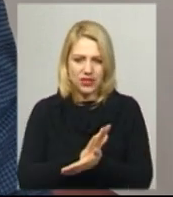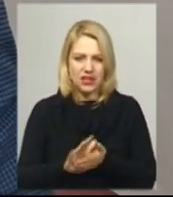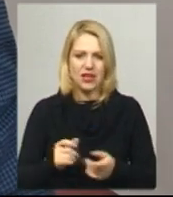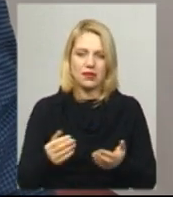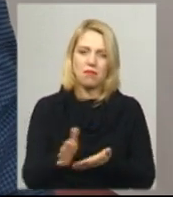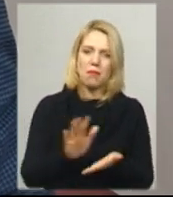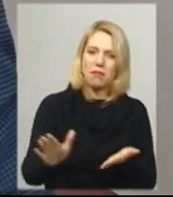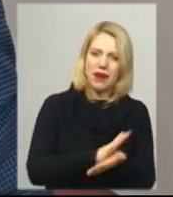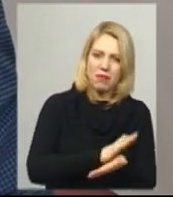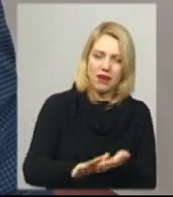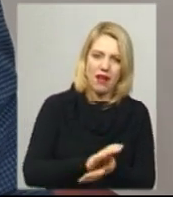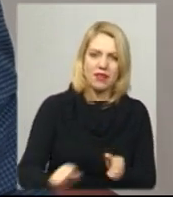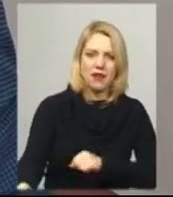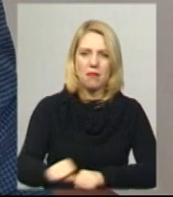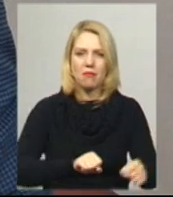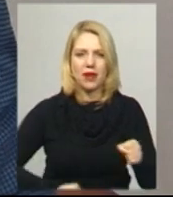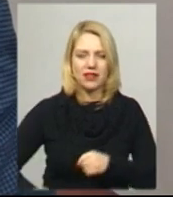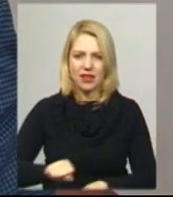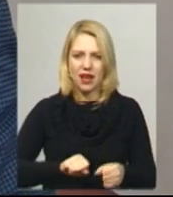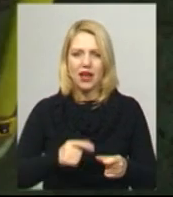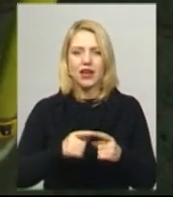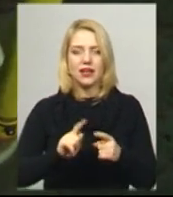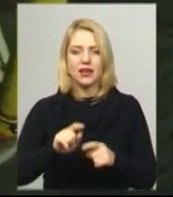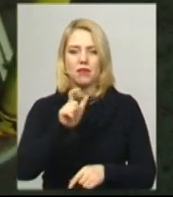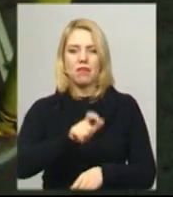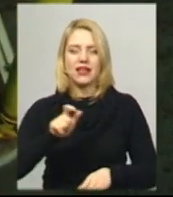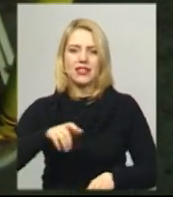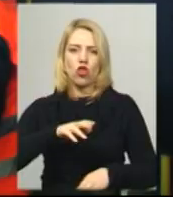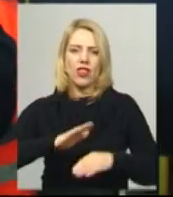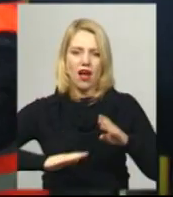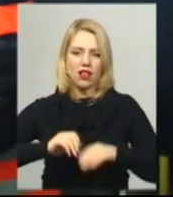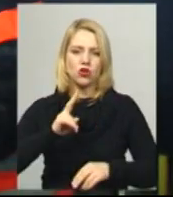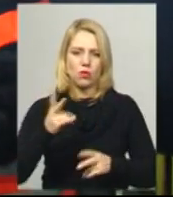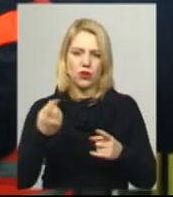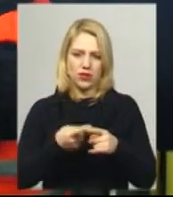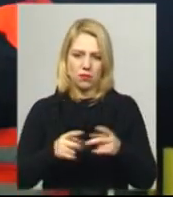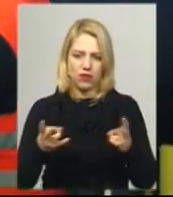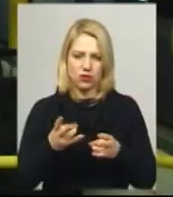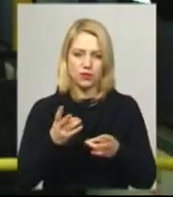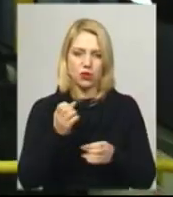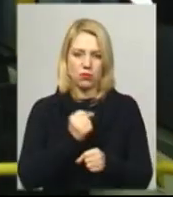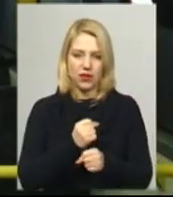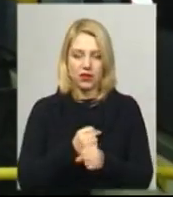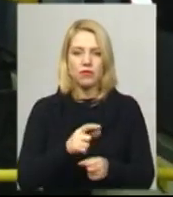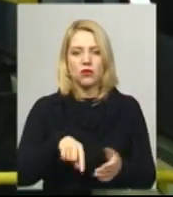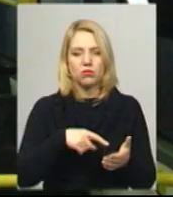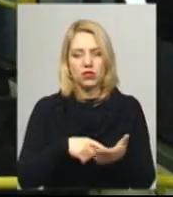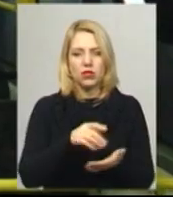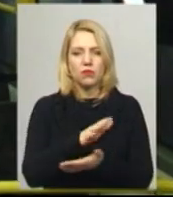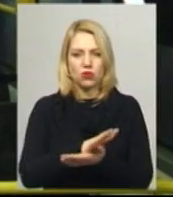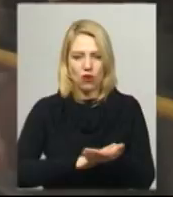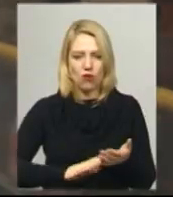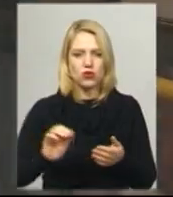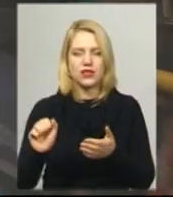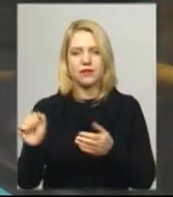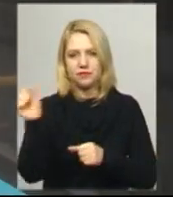і засоби миття, і персонал, який має це робити. В місті продовжують дезінфікувати громадський транспорт та зупинки. Відзавтра розпочнуть